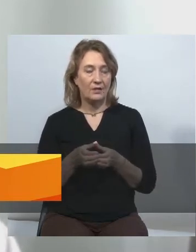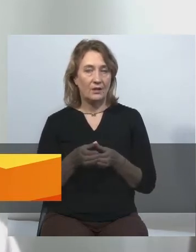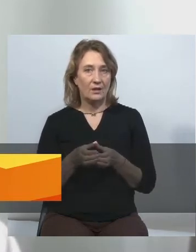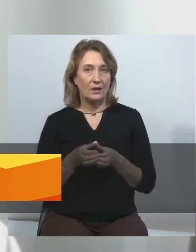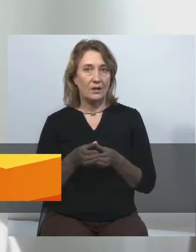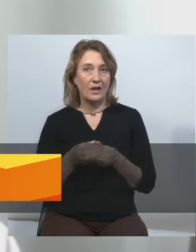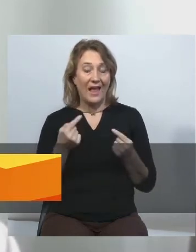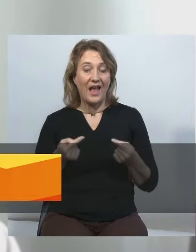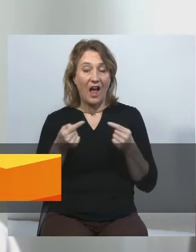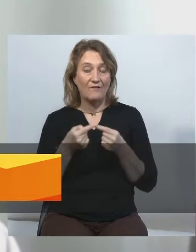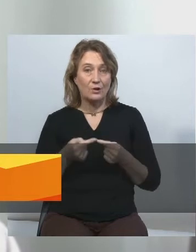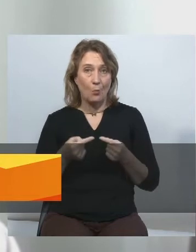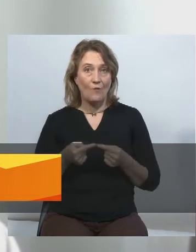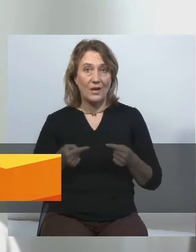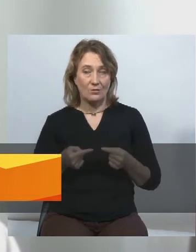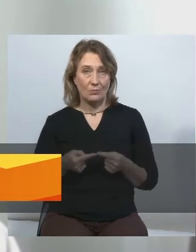відповідно,